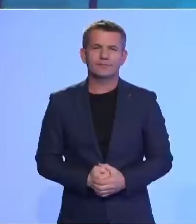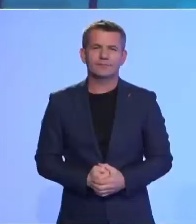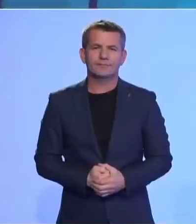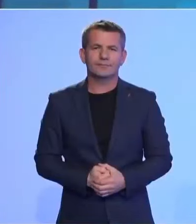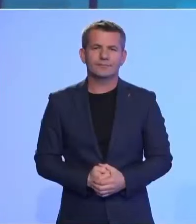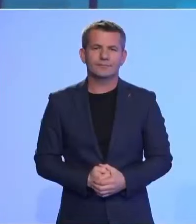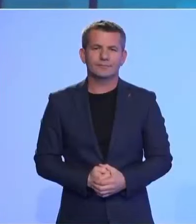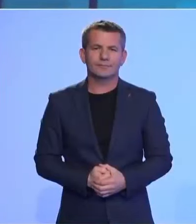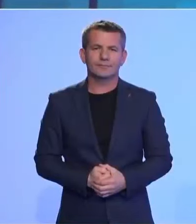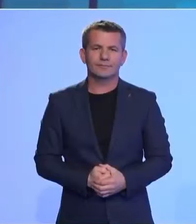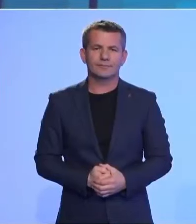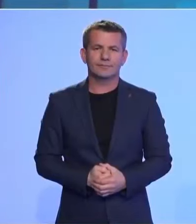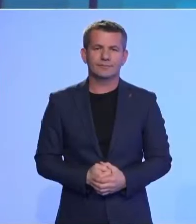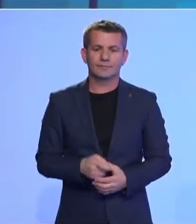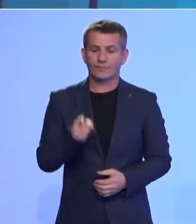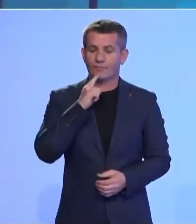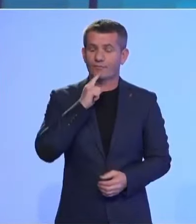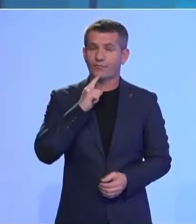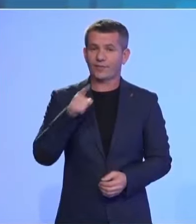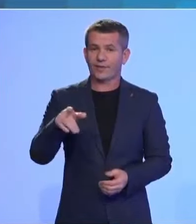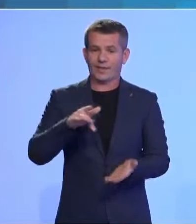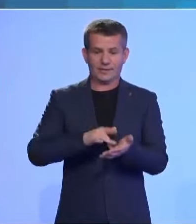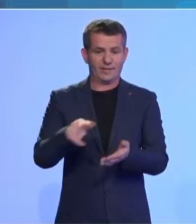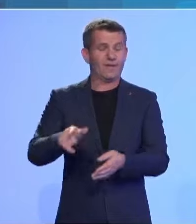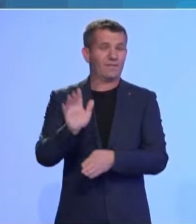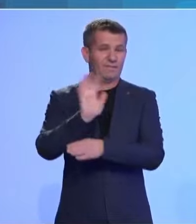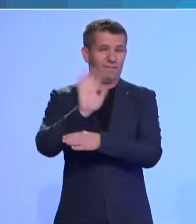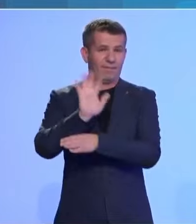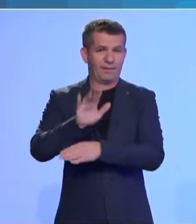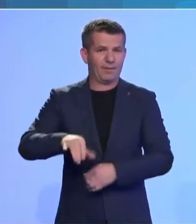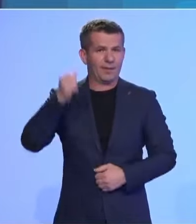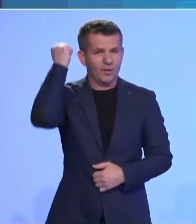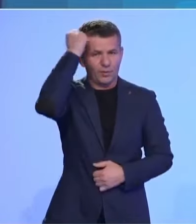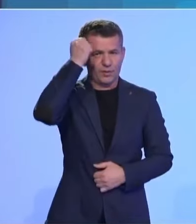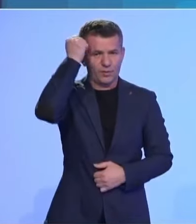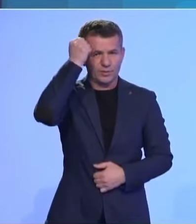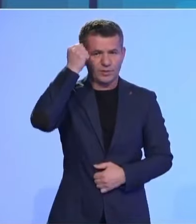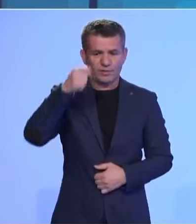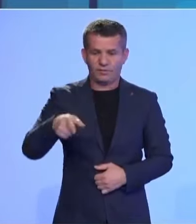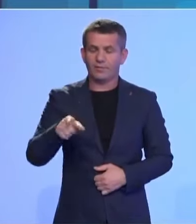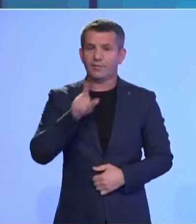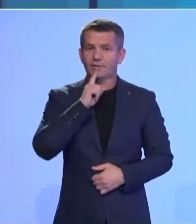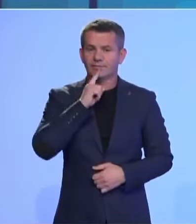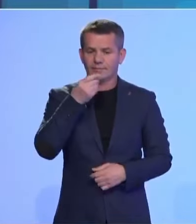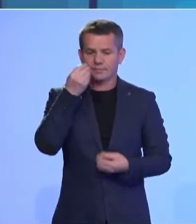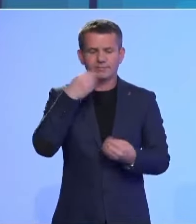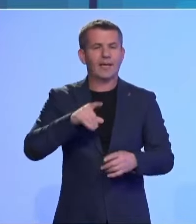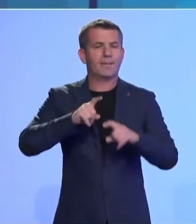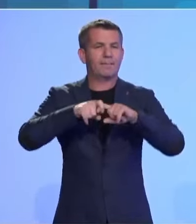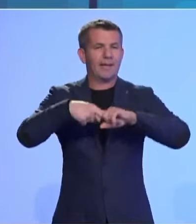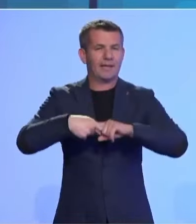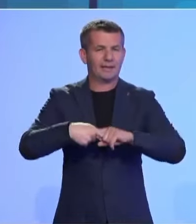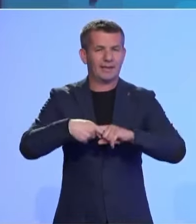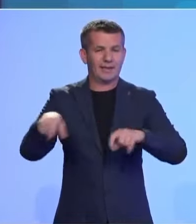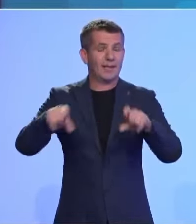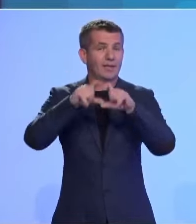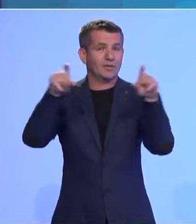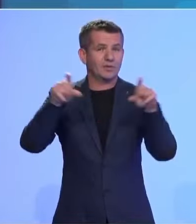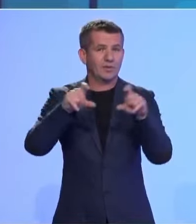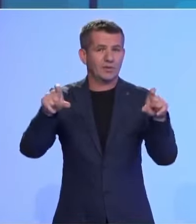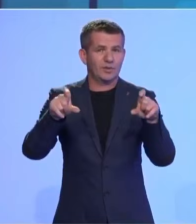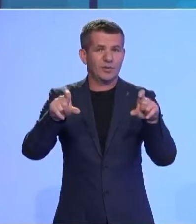Në pavionin e qendrës kinematografike të Kosovës në Belinale janë dëmtuar materialet e këti institucioni me